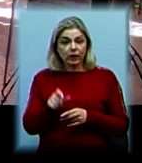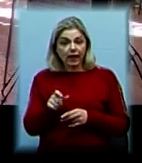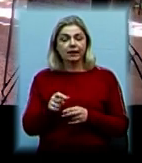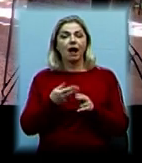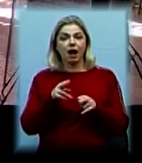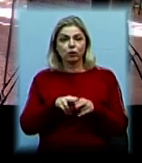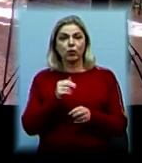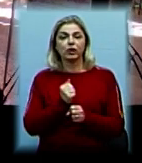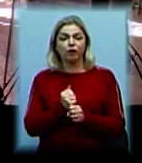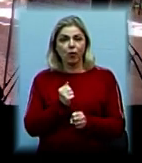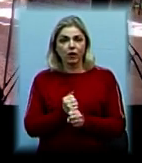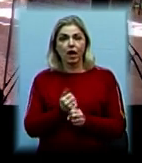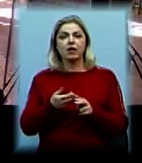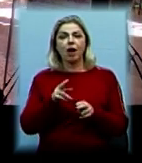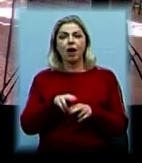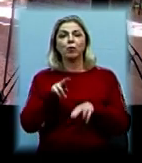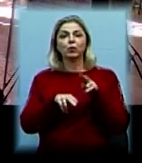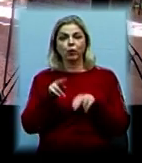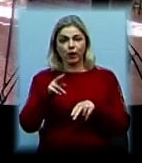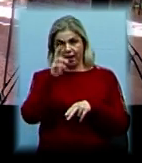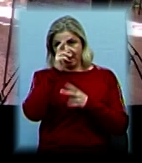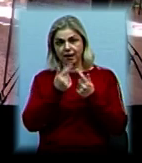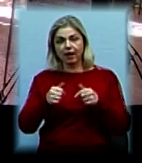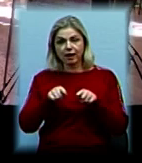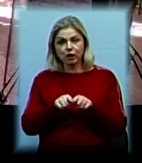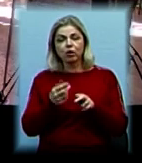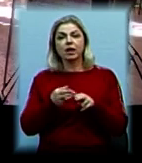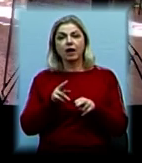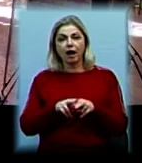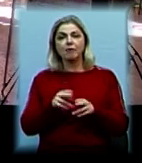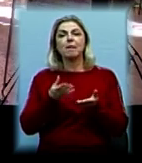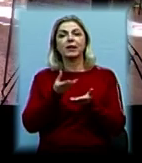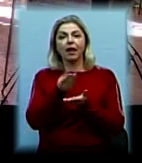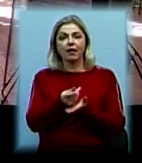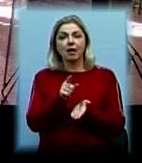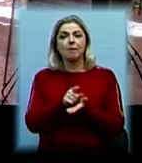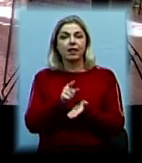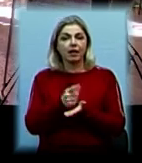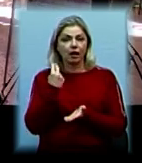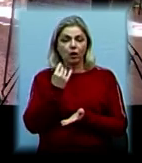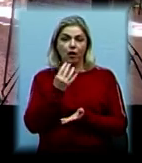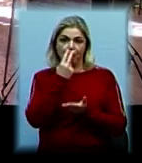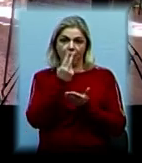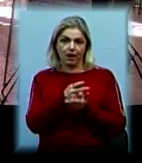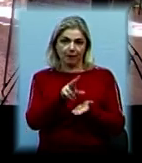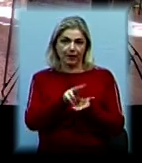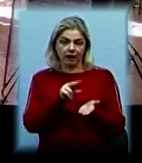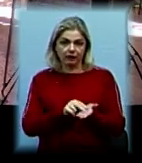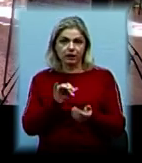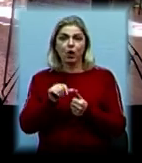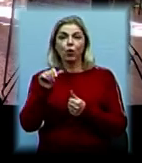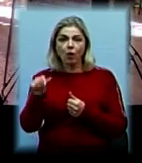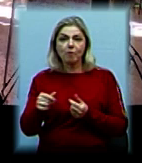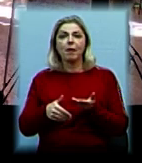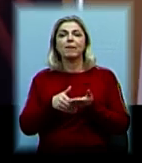яка створює, яка будує країну, яка платить податки, яка показує приклад. І окрім цього підтримує